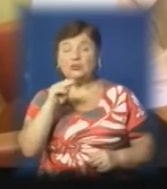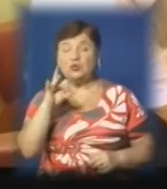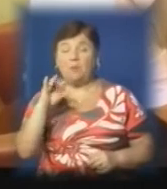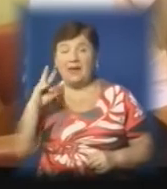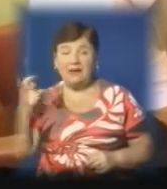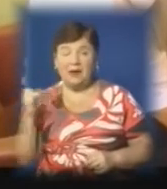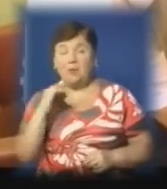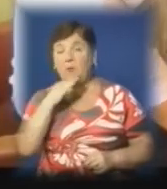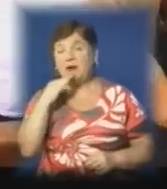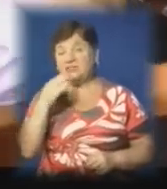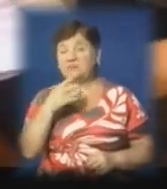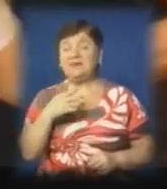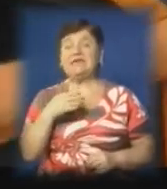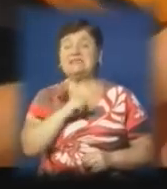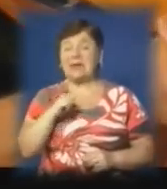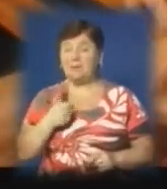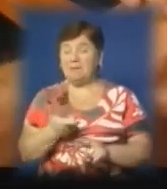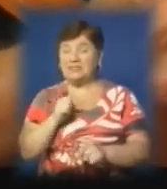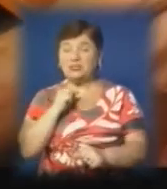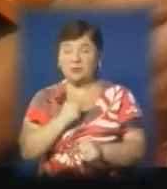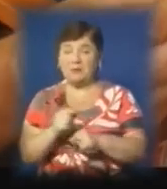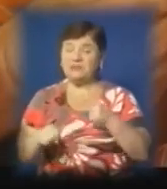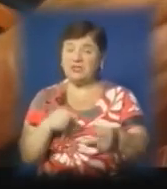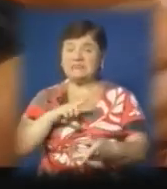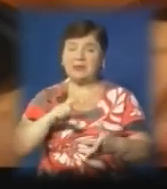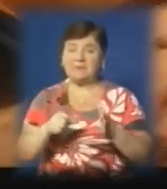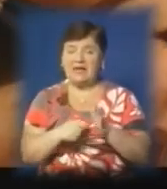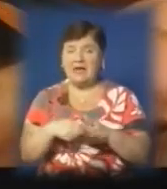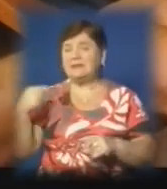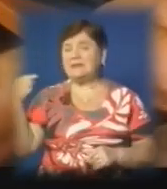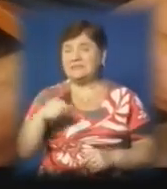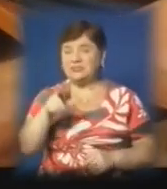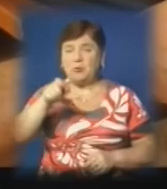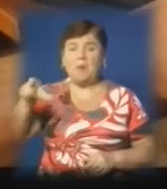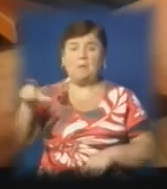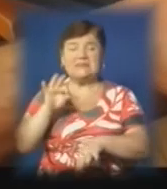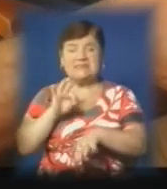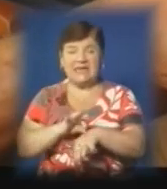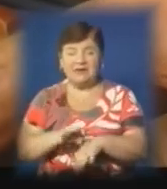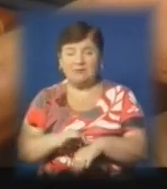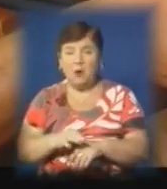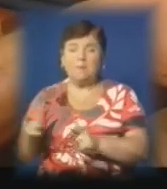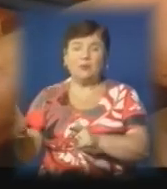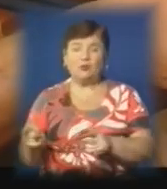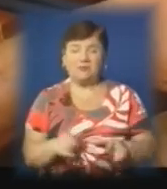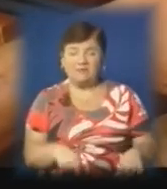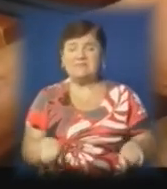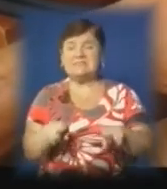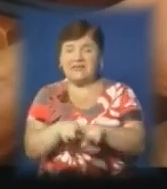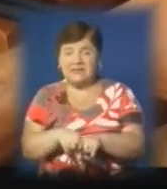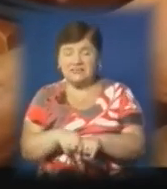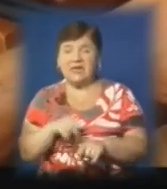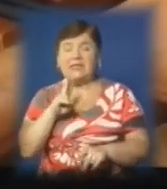чимало. Та ще більше зробив сам. Через його кабінет прийшли тисячі пацієнтів. Стільки ж він підготував молодих спеціалістів, які,